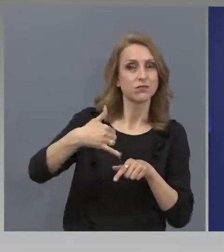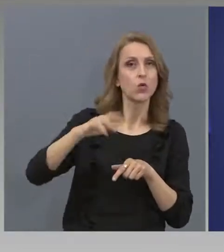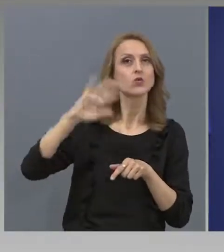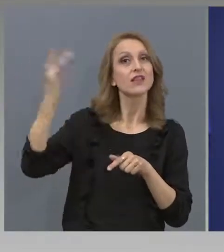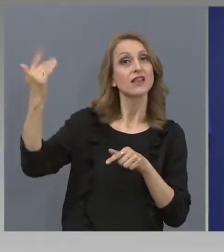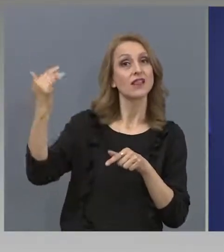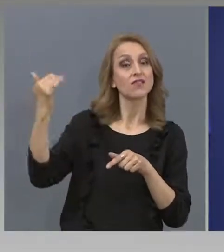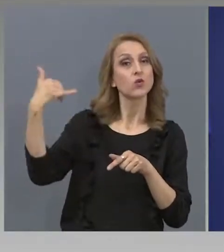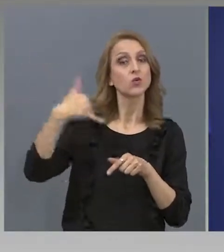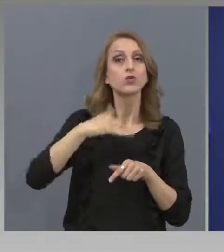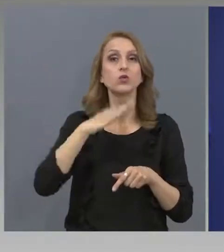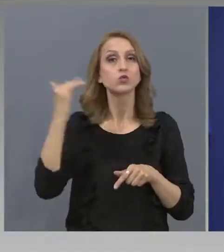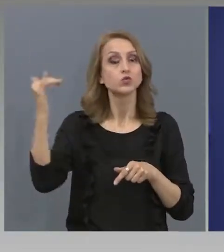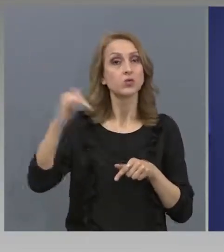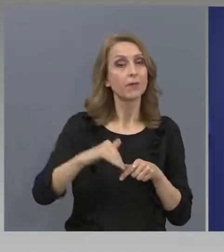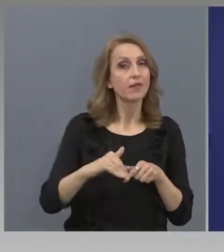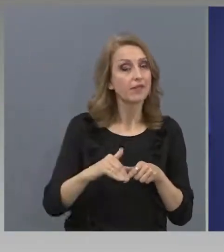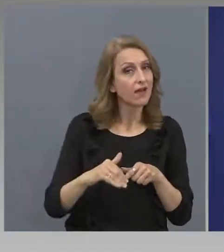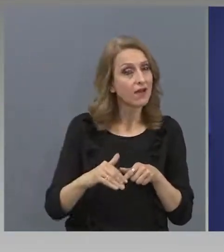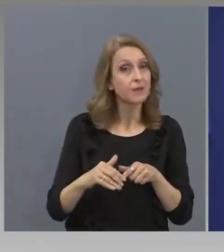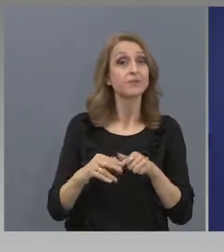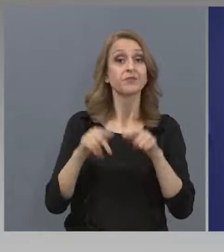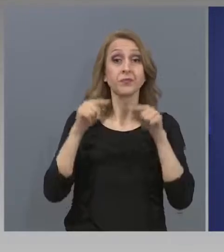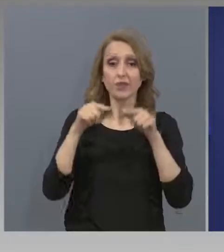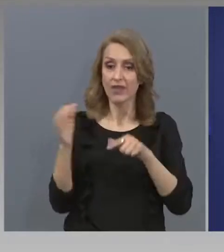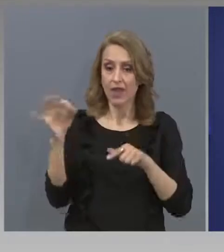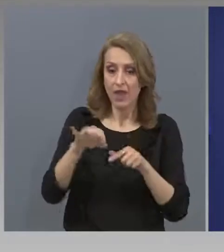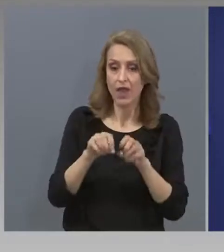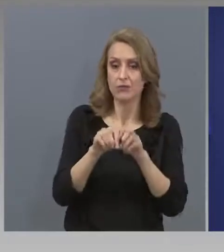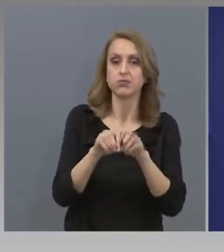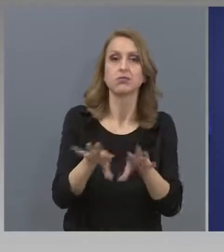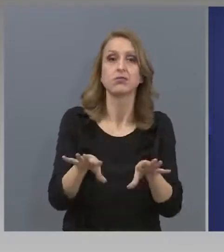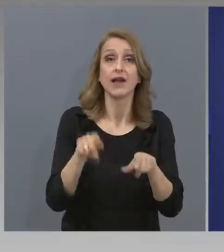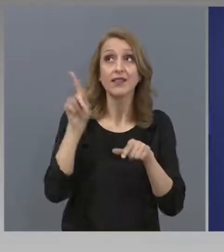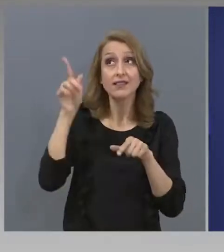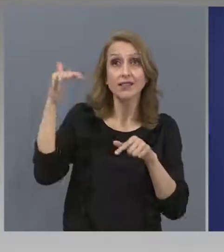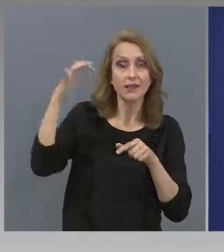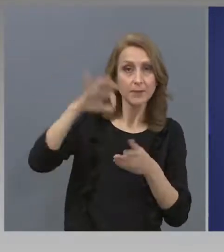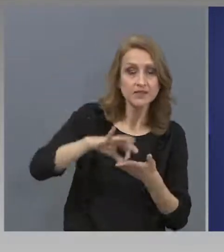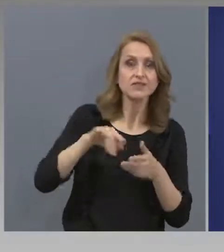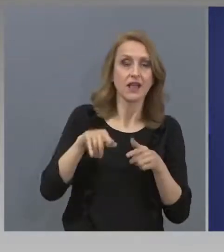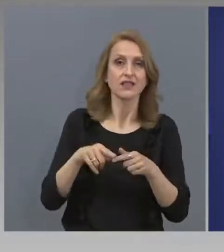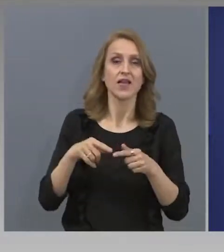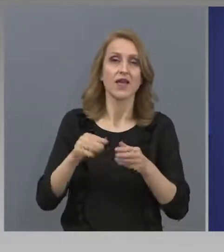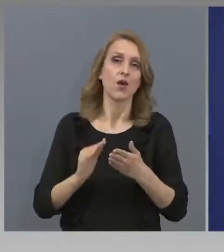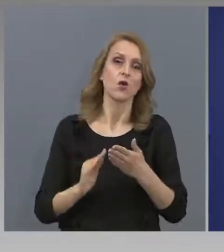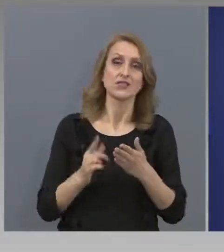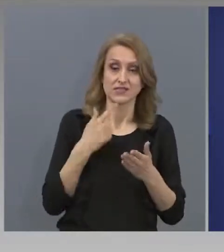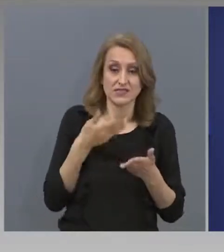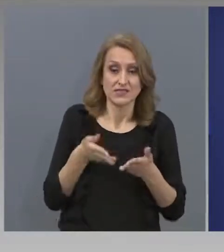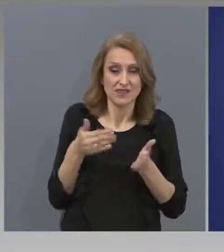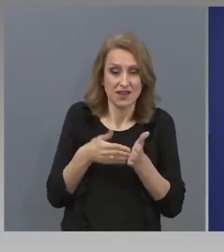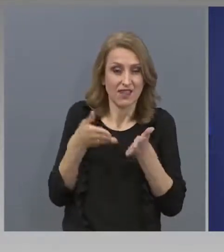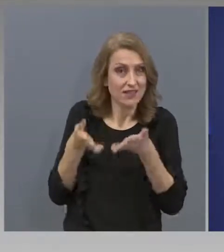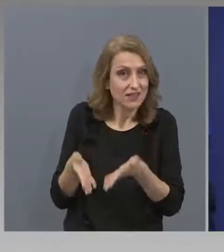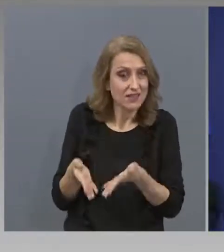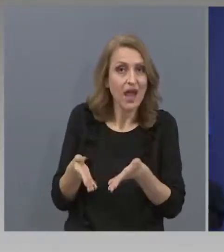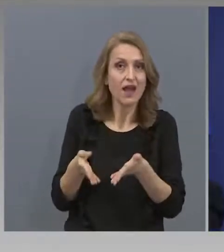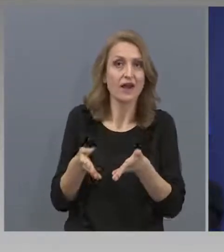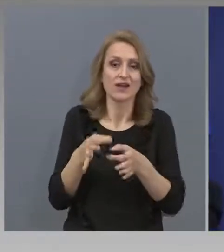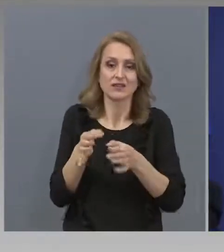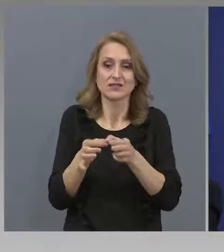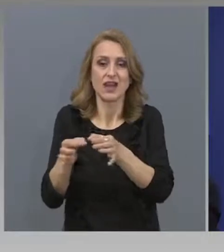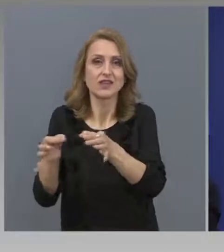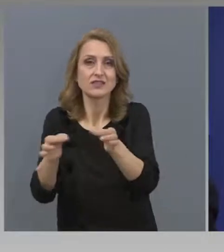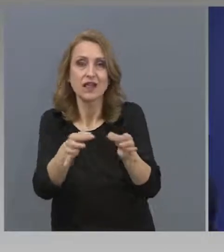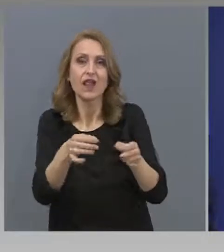там род и те дигнаха броя на заболяванията последните два дена. Иначе, по мнението